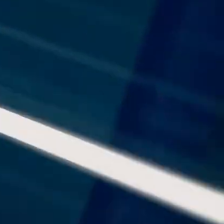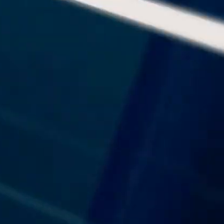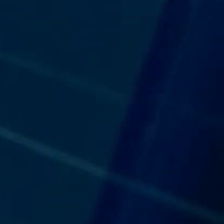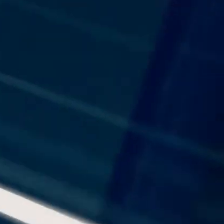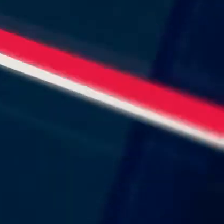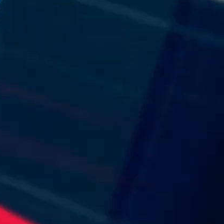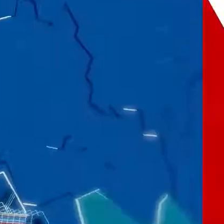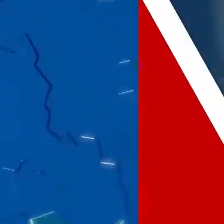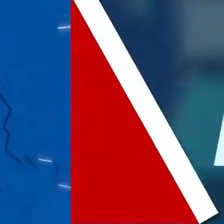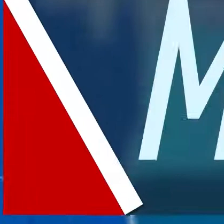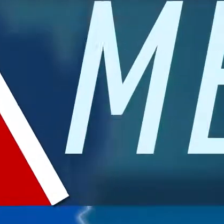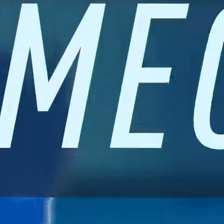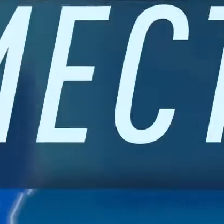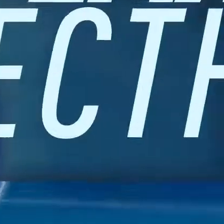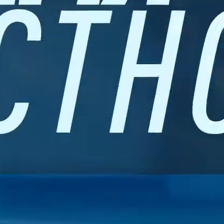МУЗЫКАЛЬНАЯ